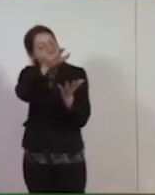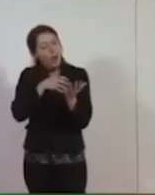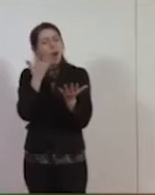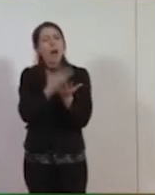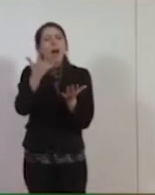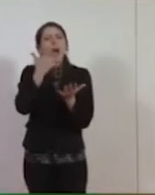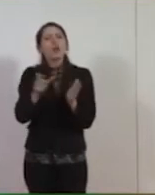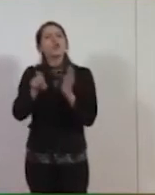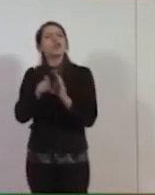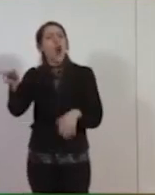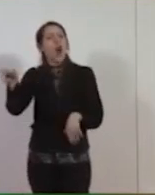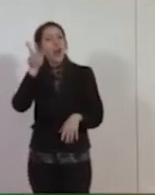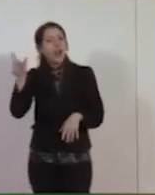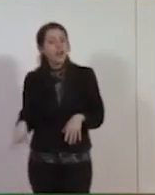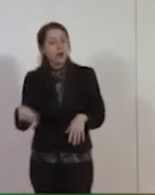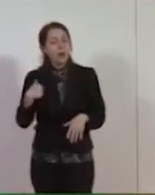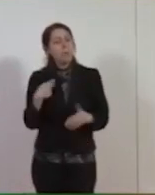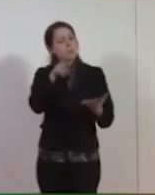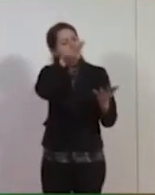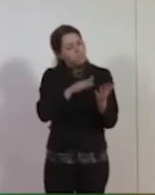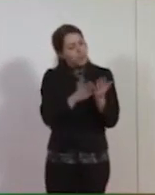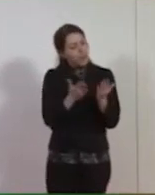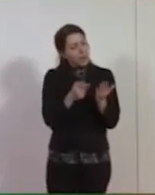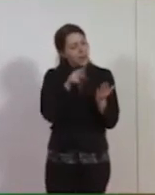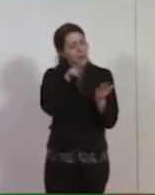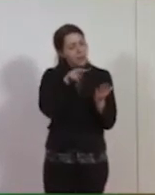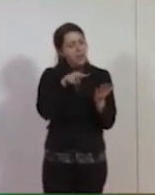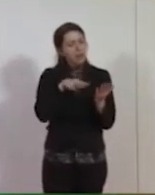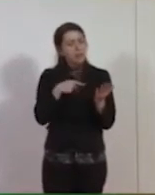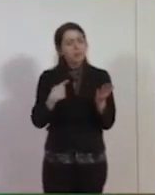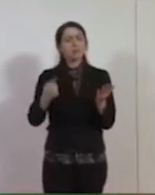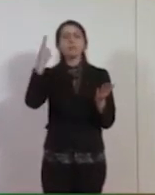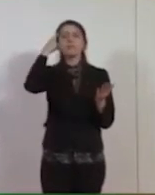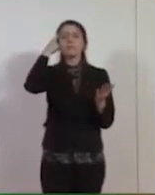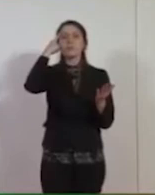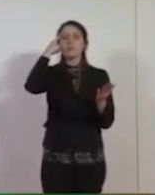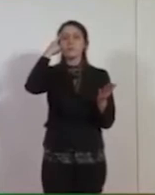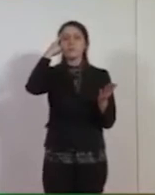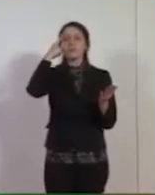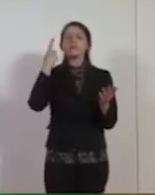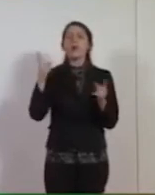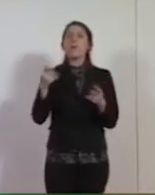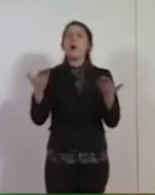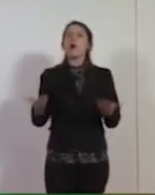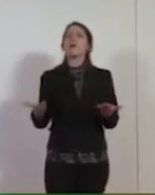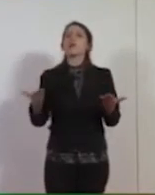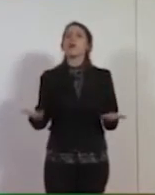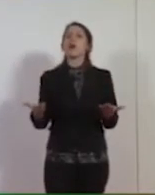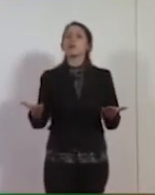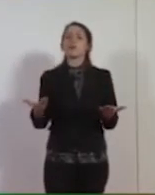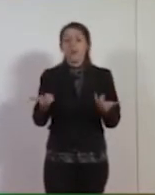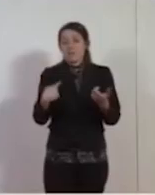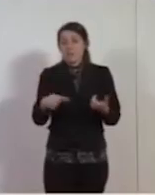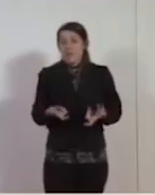autobiografia. E allora, leggendo questo libro, mi sono venute in mente delle cose da dire per il momento che stiamo vivendo, per il